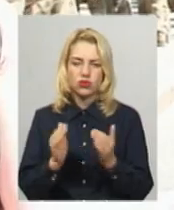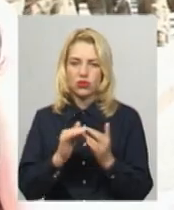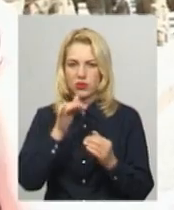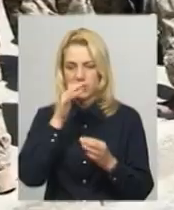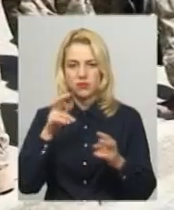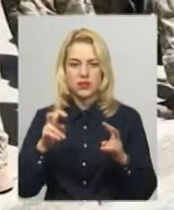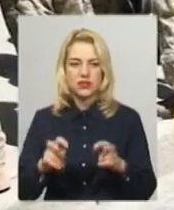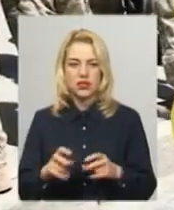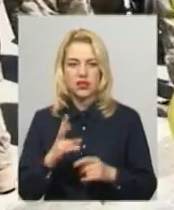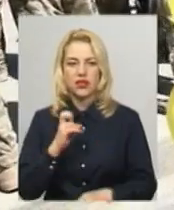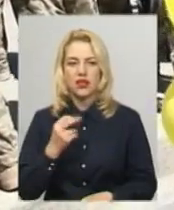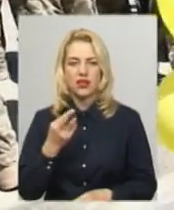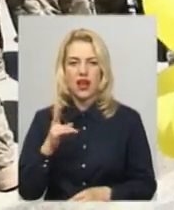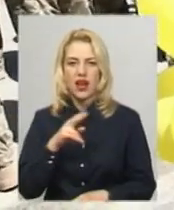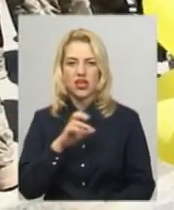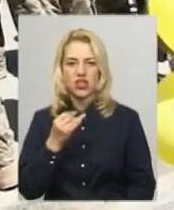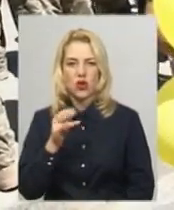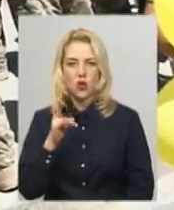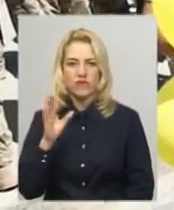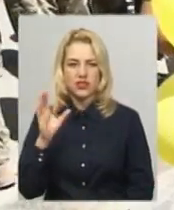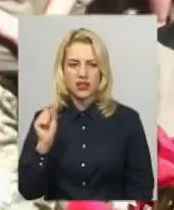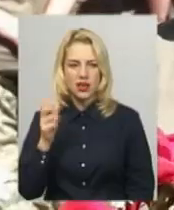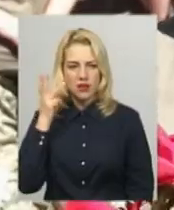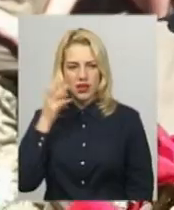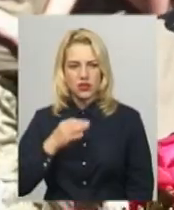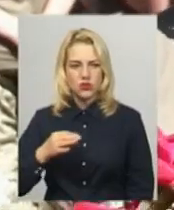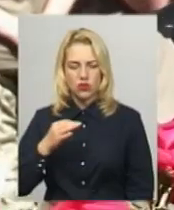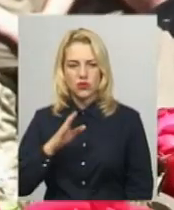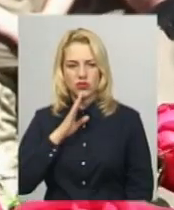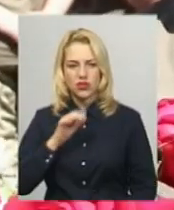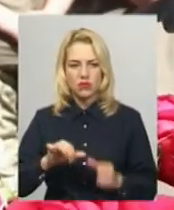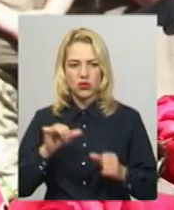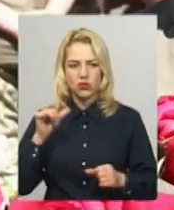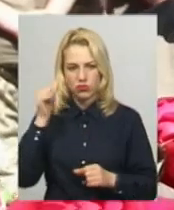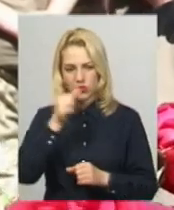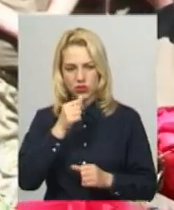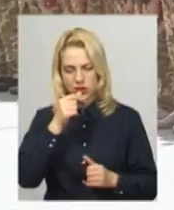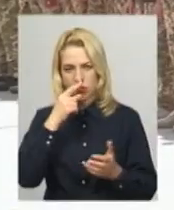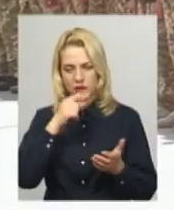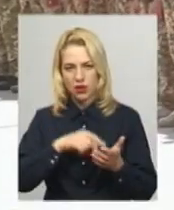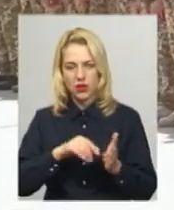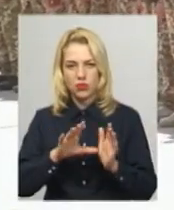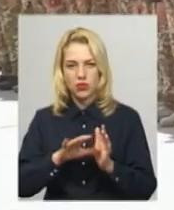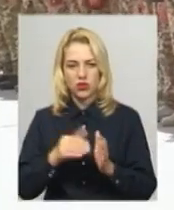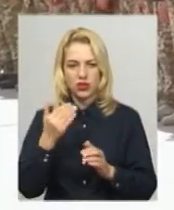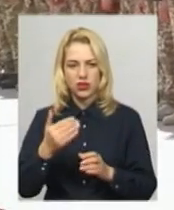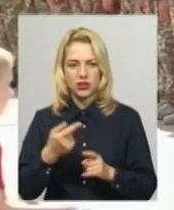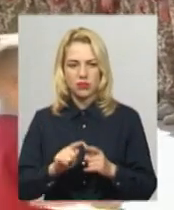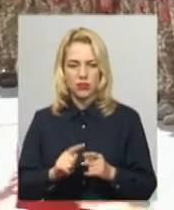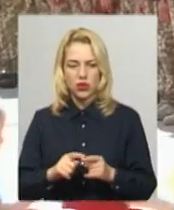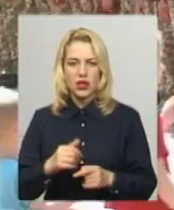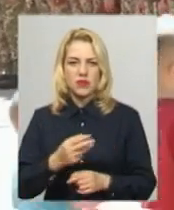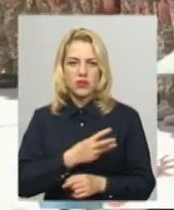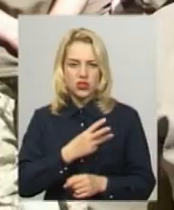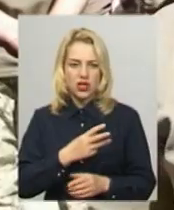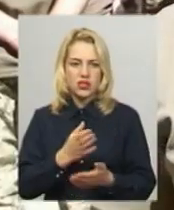сидіти. Наталія Чайковська з Хмельницької області. Минулого року жінка потрапила у бригаду. Каже, це було її брією служити